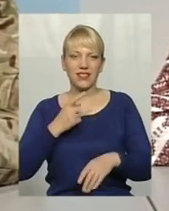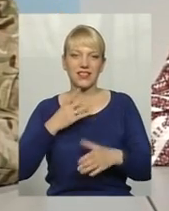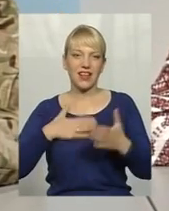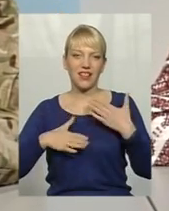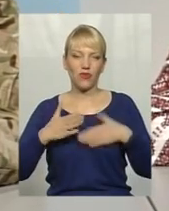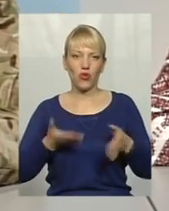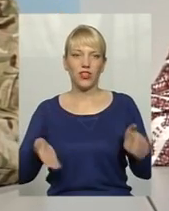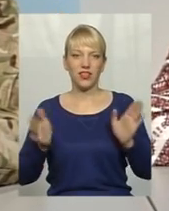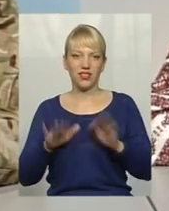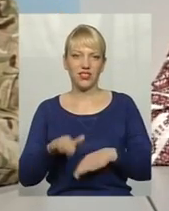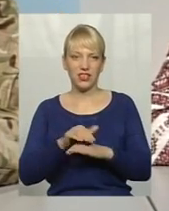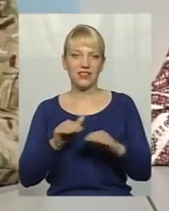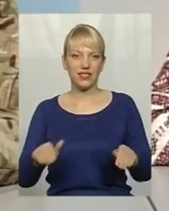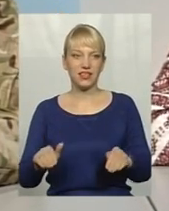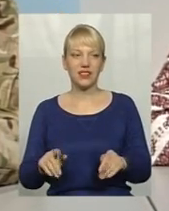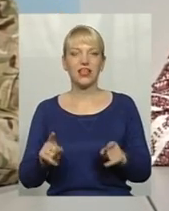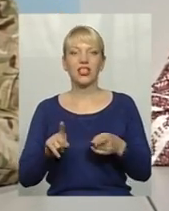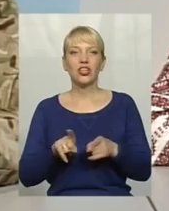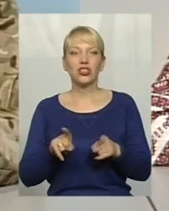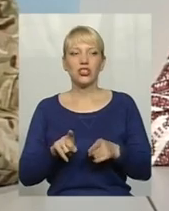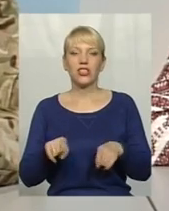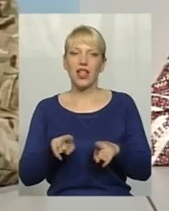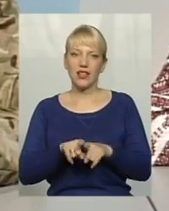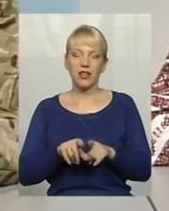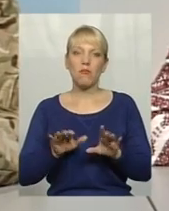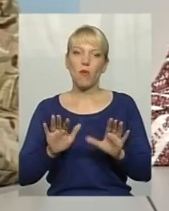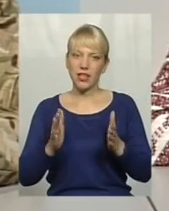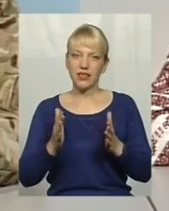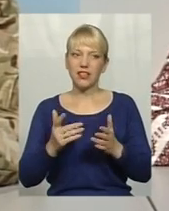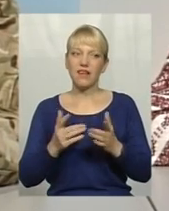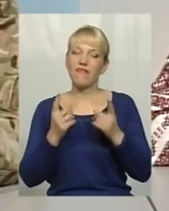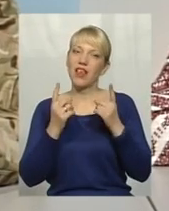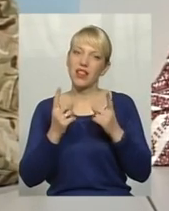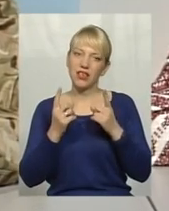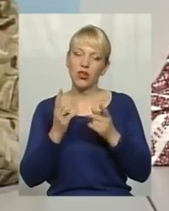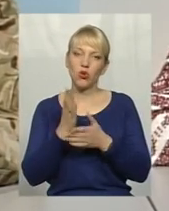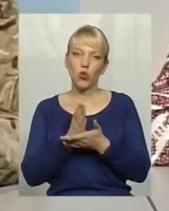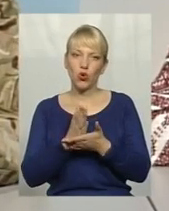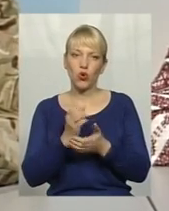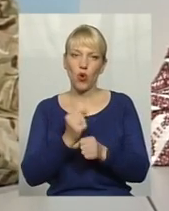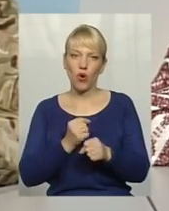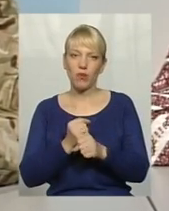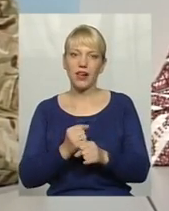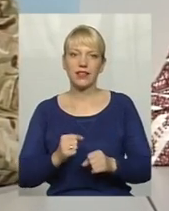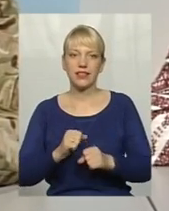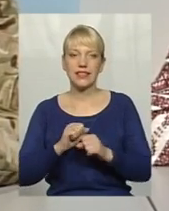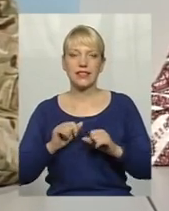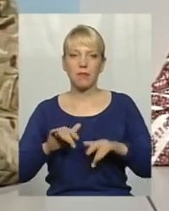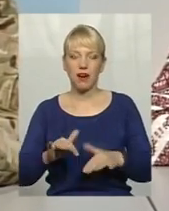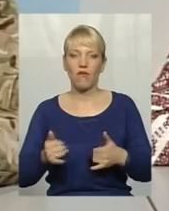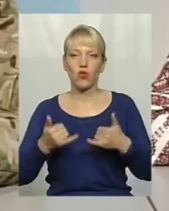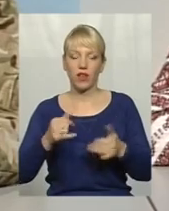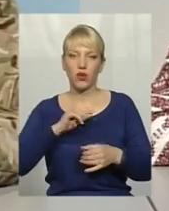залишилися. І, тобто, що отакі моменти, вони велику роблять справу для душі, для